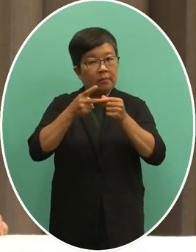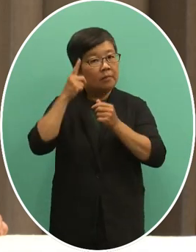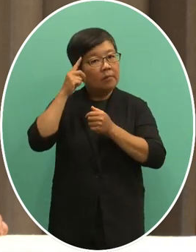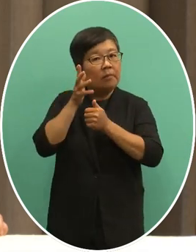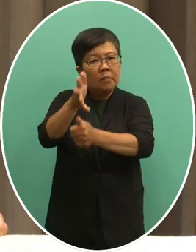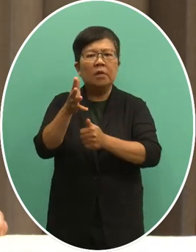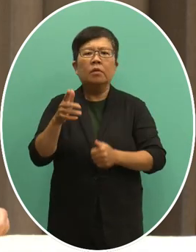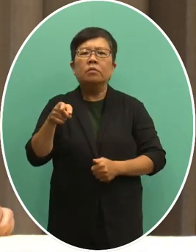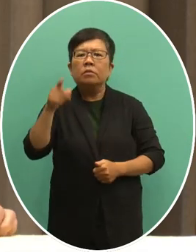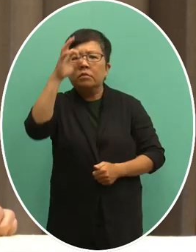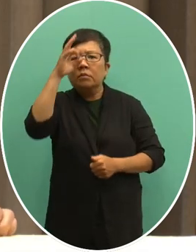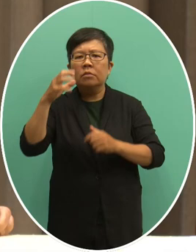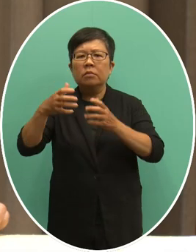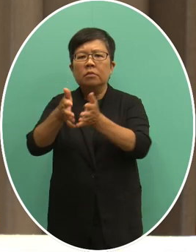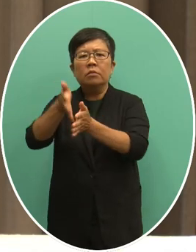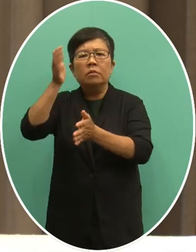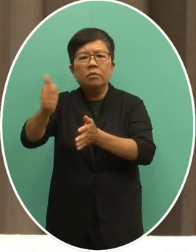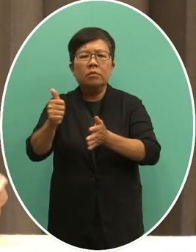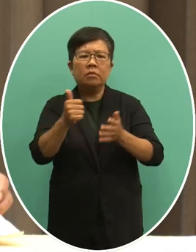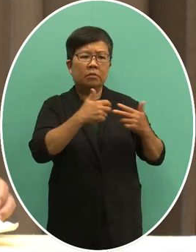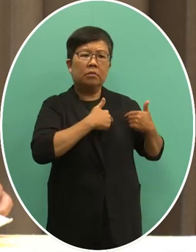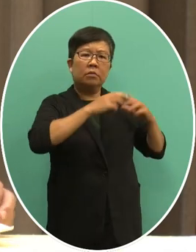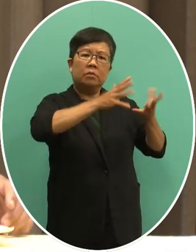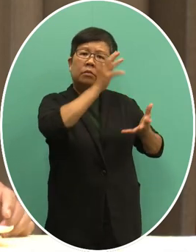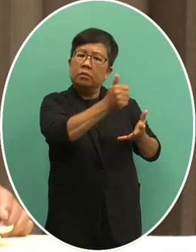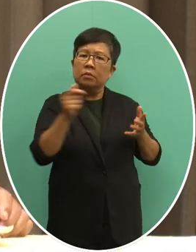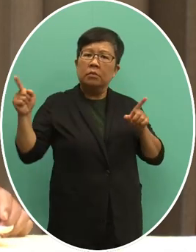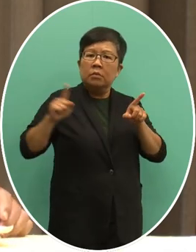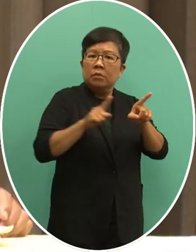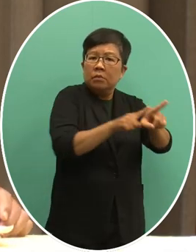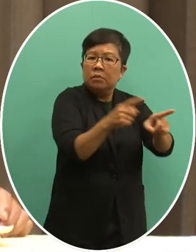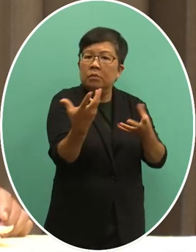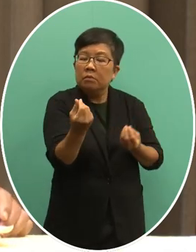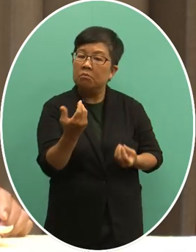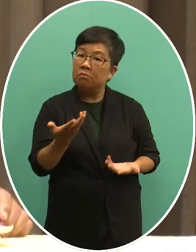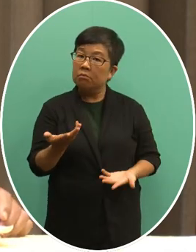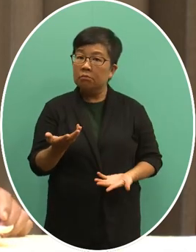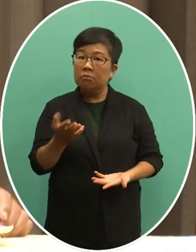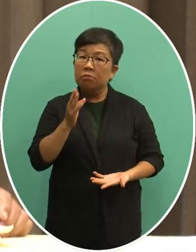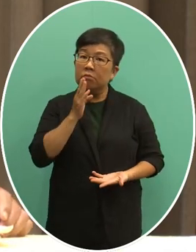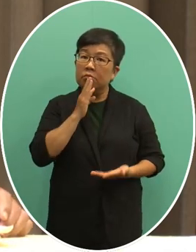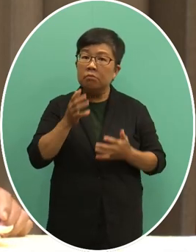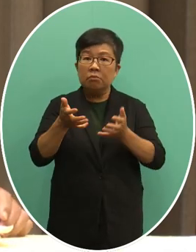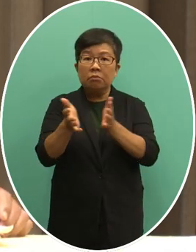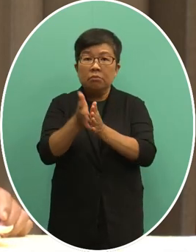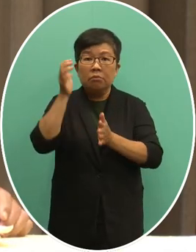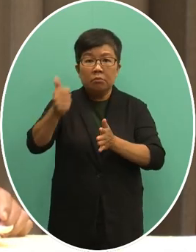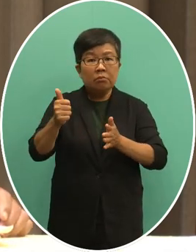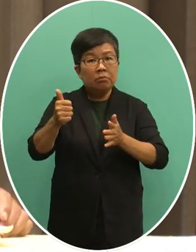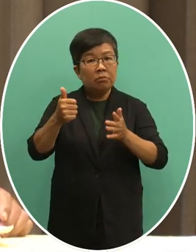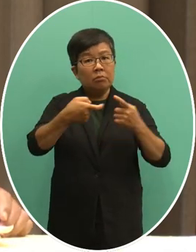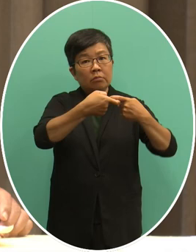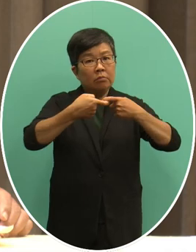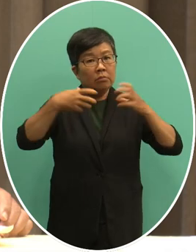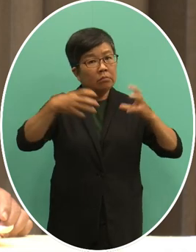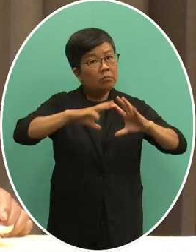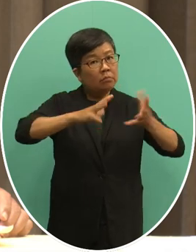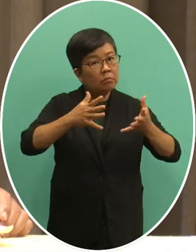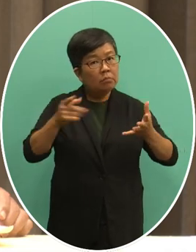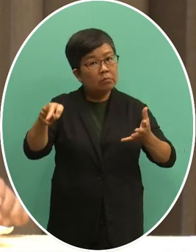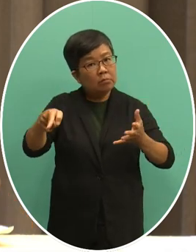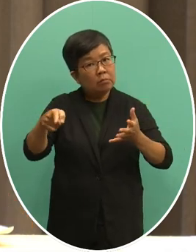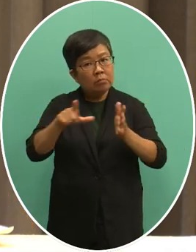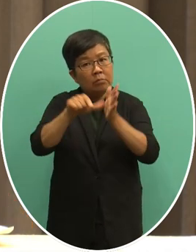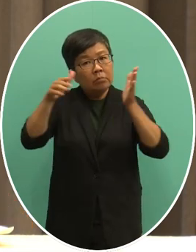部长这次没有跟蔡总统出去访问我们不知道我们是不是可以期待部长接下来在联合国这段时间会不会有一些